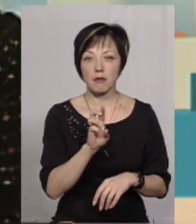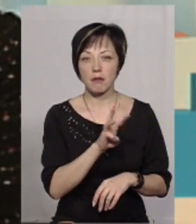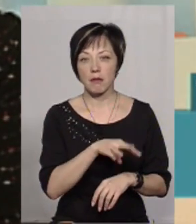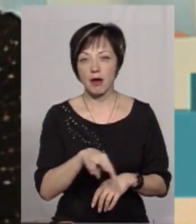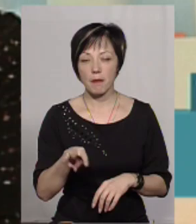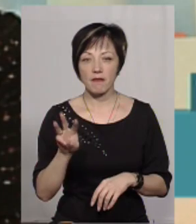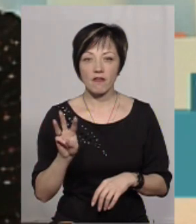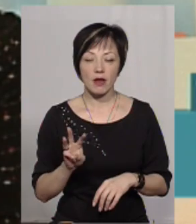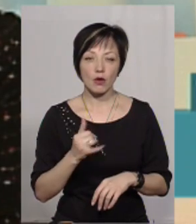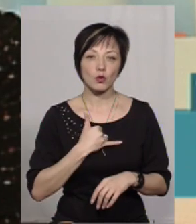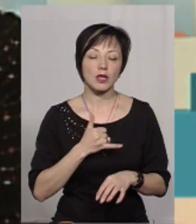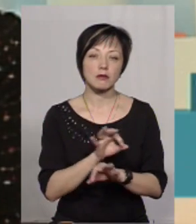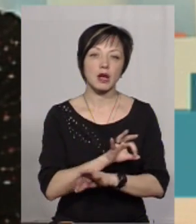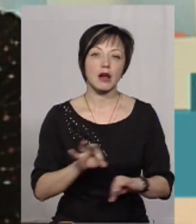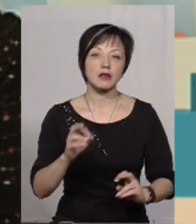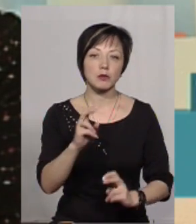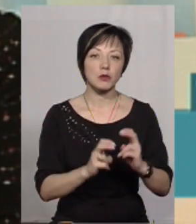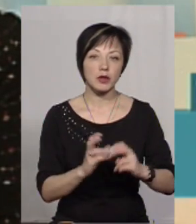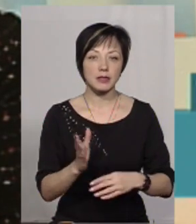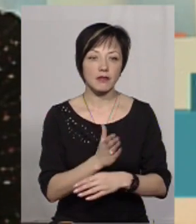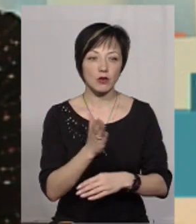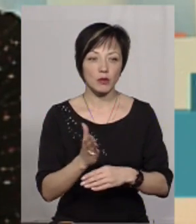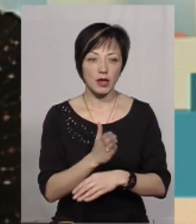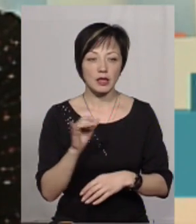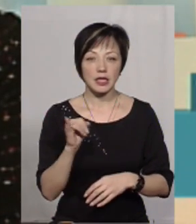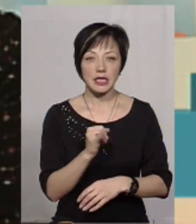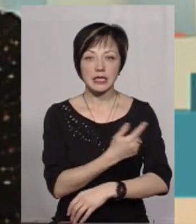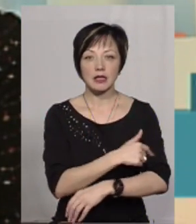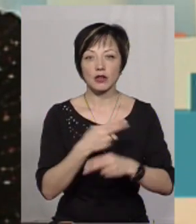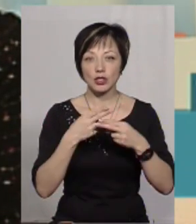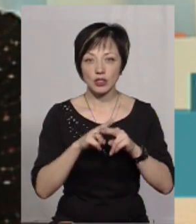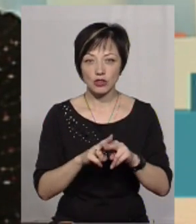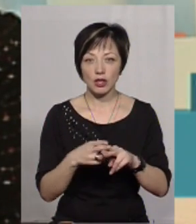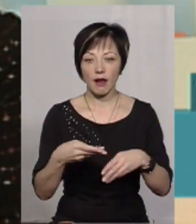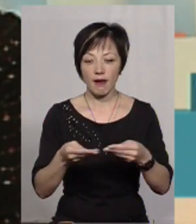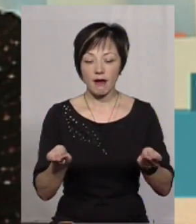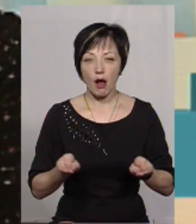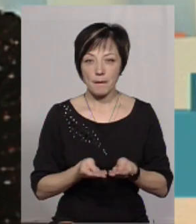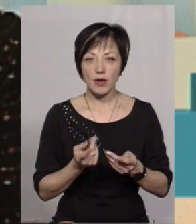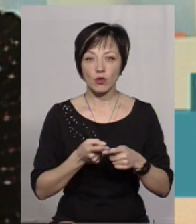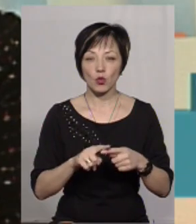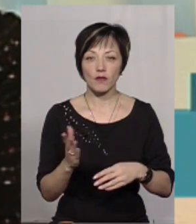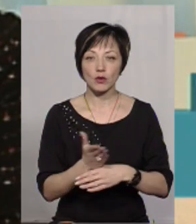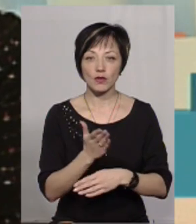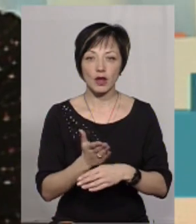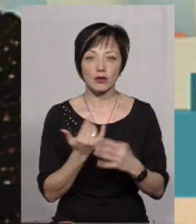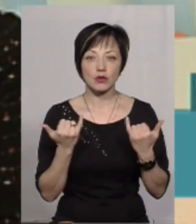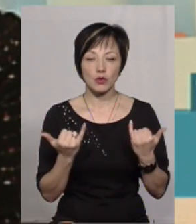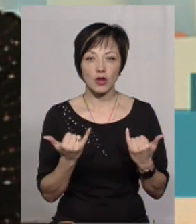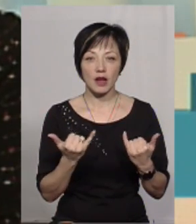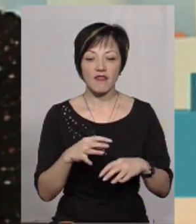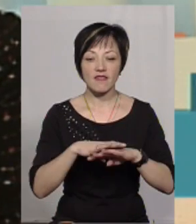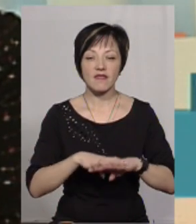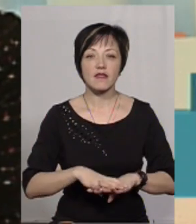Крім того, в нас є прекрасні підприємства, які виготовляють і санітарно-технічну кераміку, це є підприємства, які виготовляють сьогодні